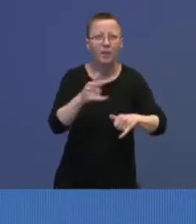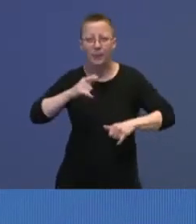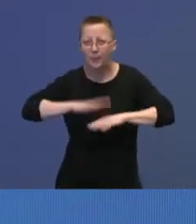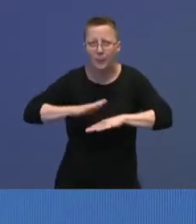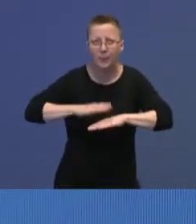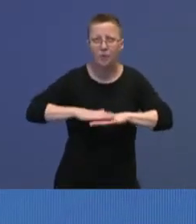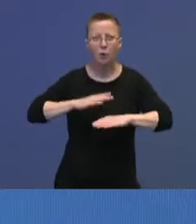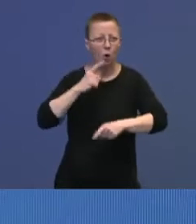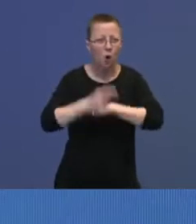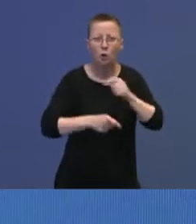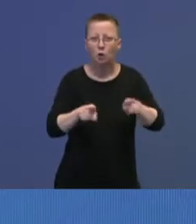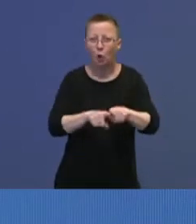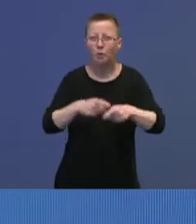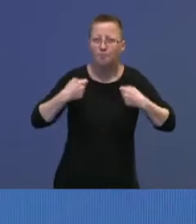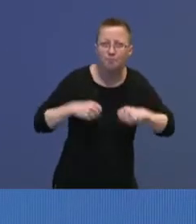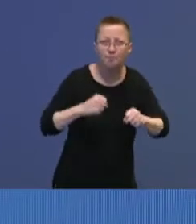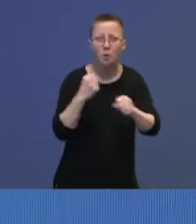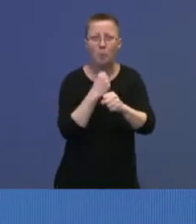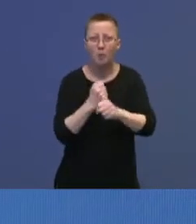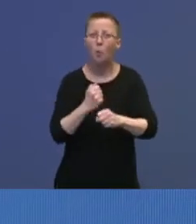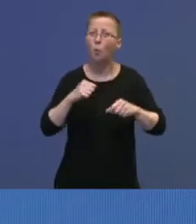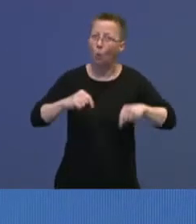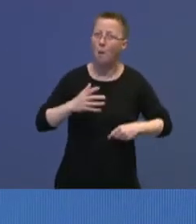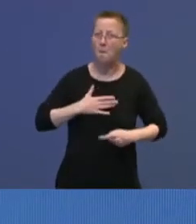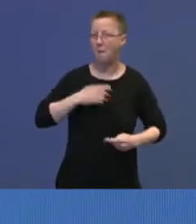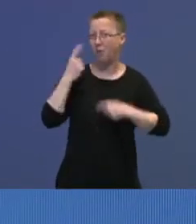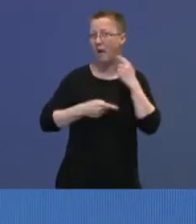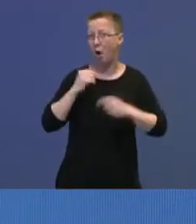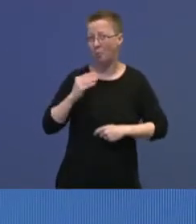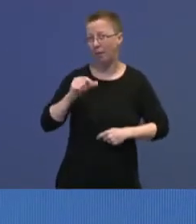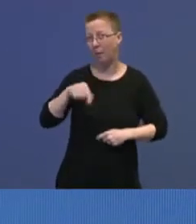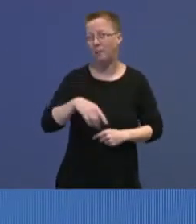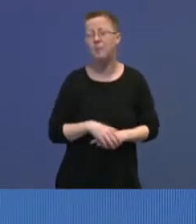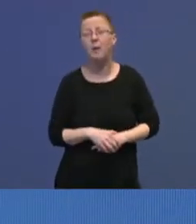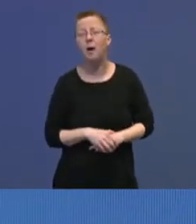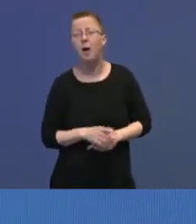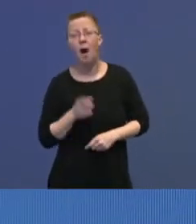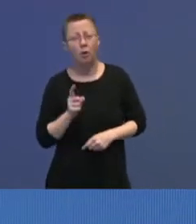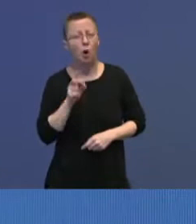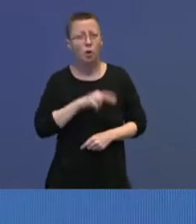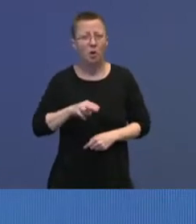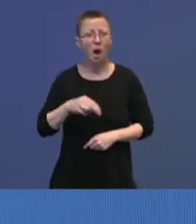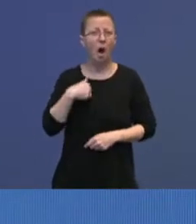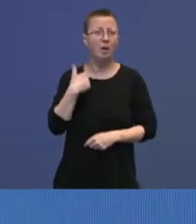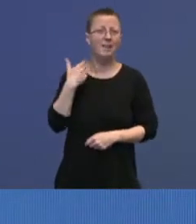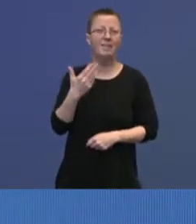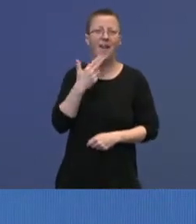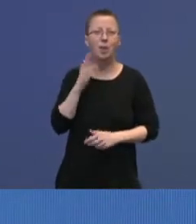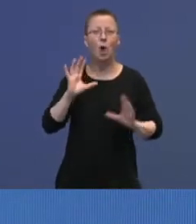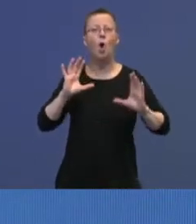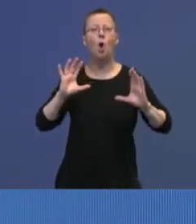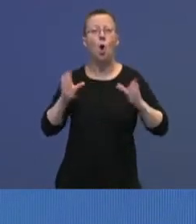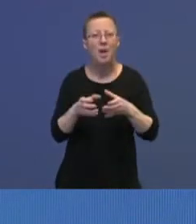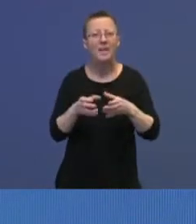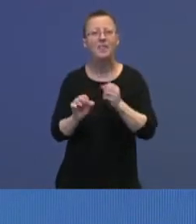for å gjøre denne jobben. Og det er det vi vil fortelle litt om nå. Norge har altså gitt kollektiv beskyttelse til